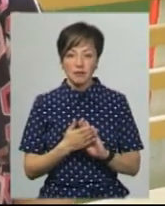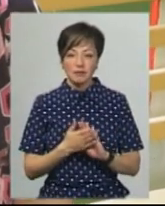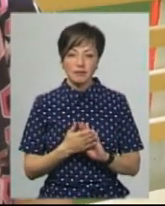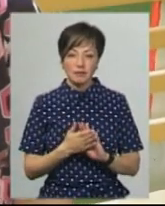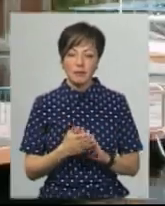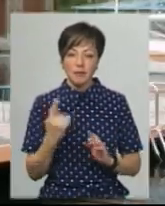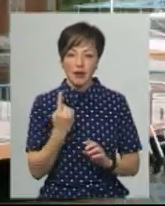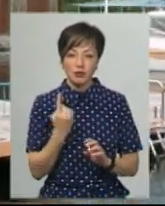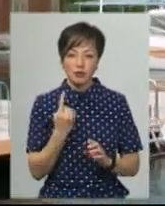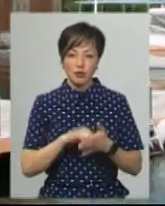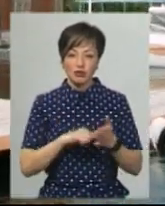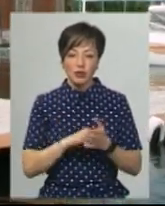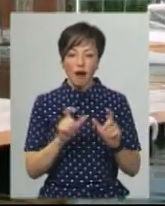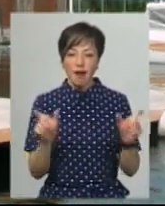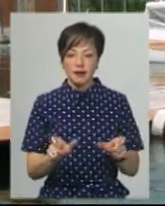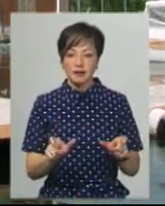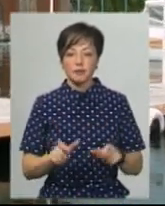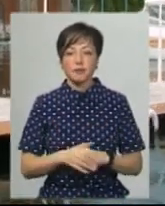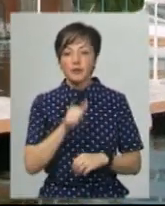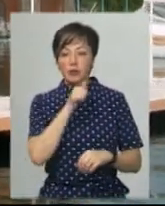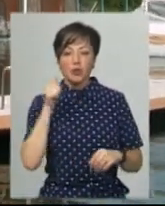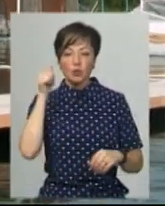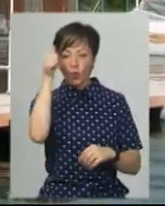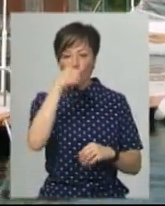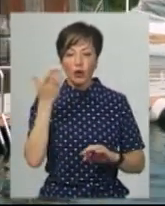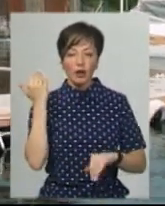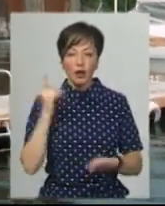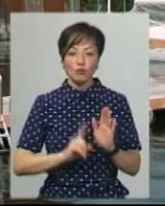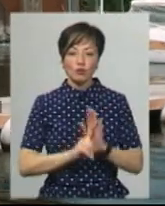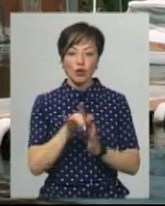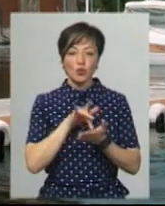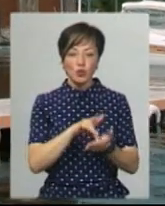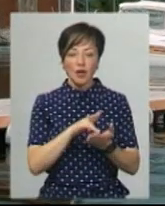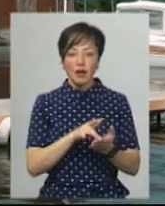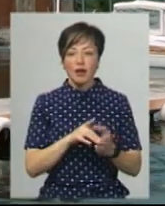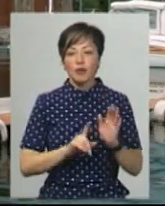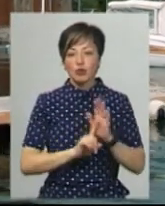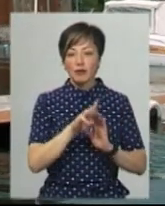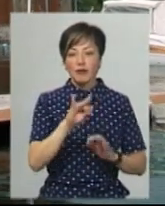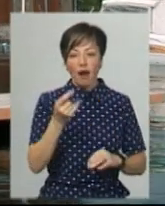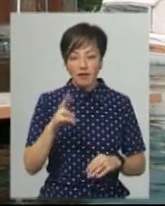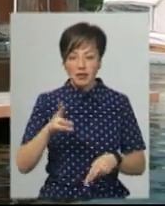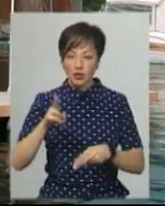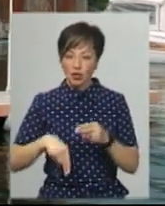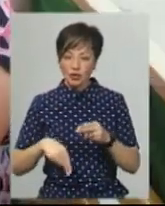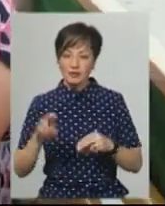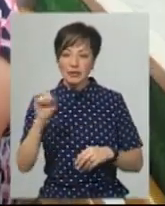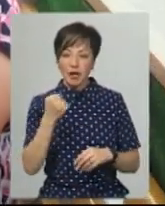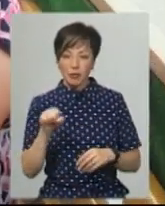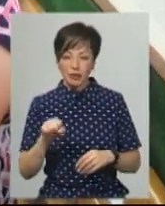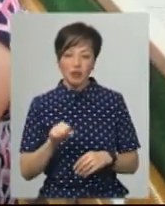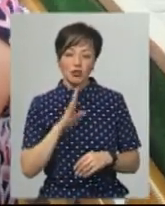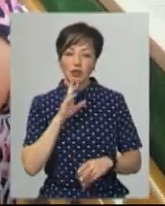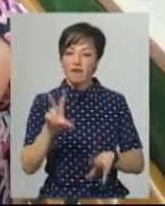це, мабуть, карантин. Староста додає, минулі роки розпочинався туристичний сезон на початку травня. Закінчувався в кінці серпня.